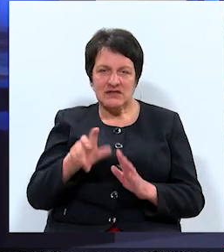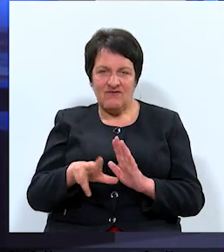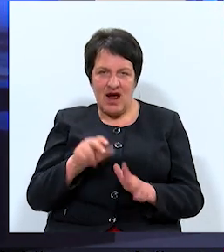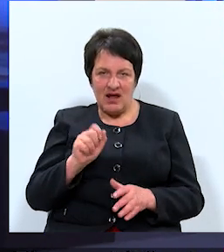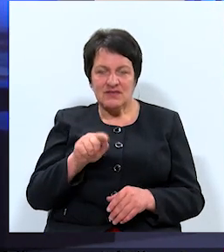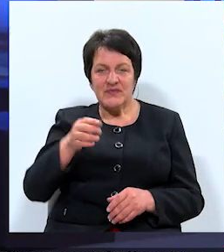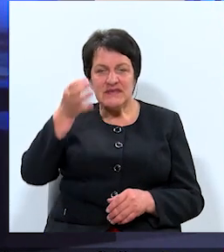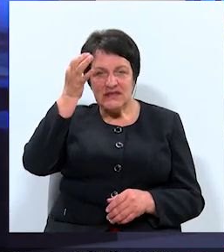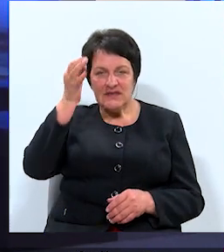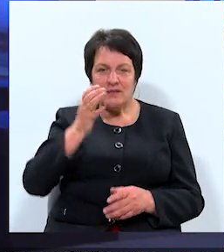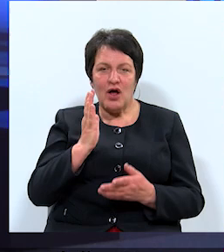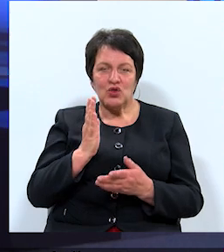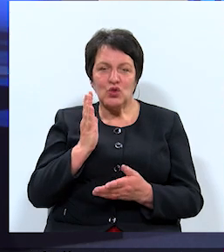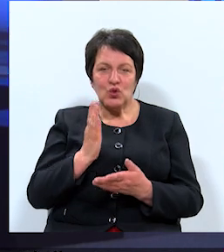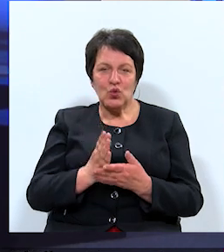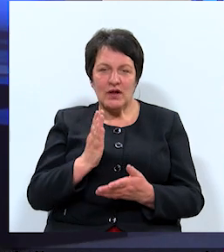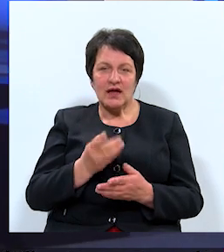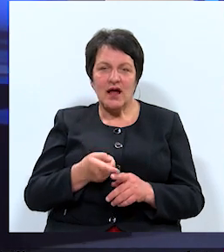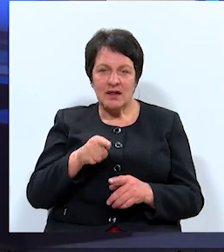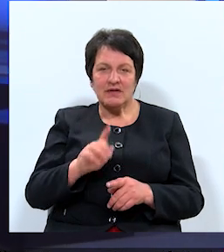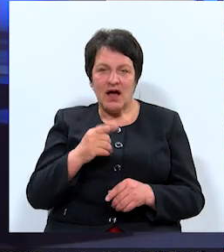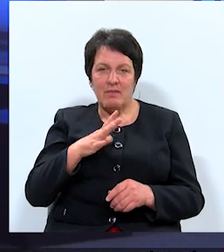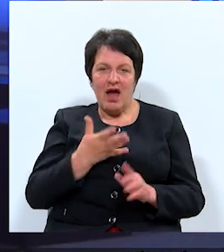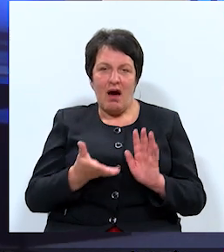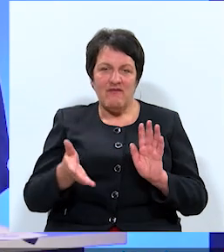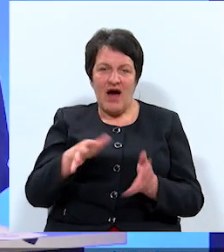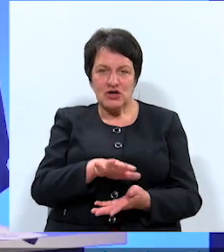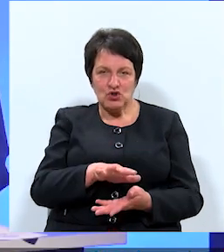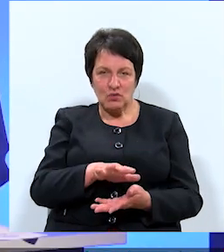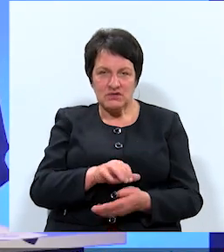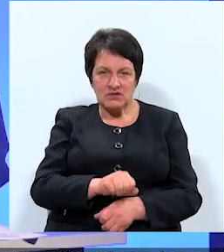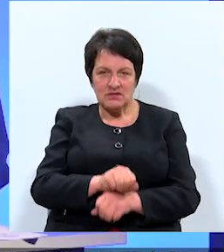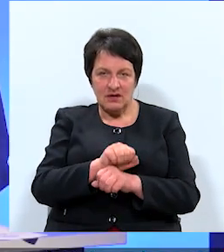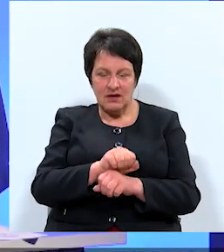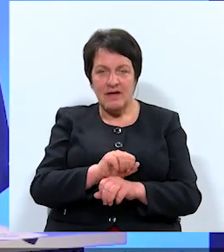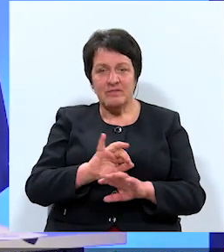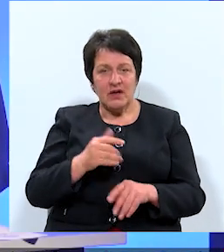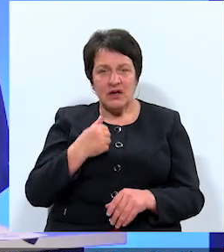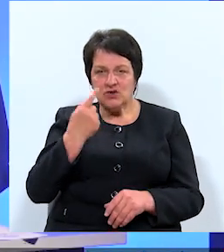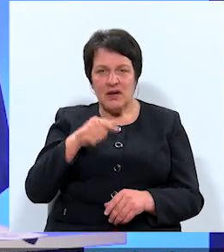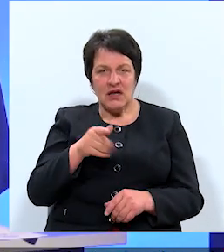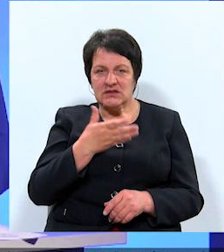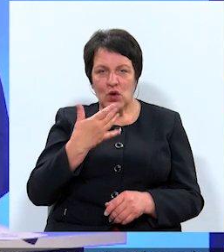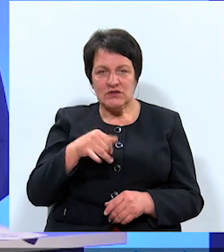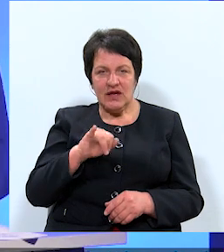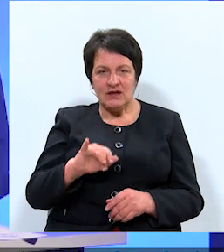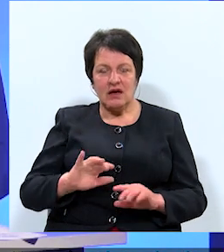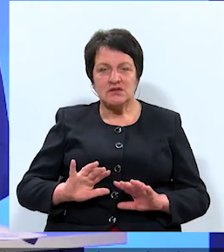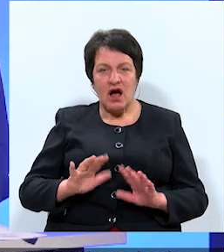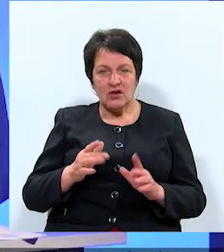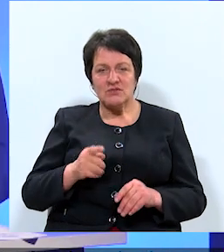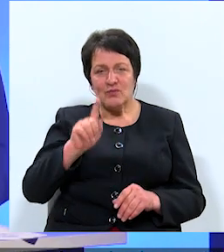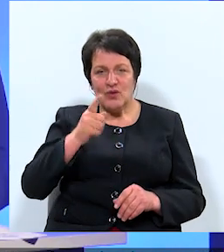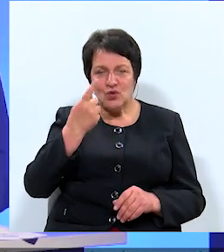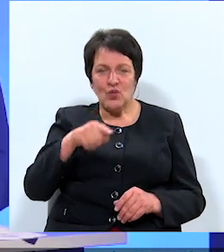Tas īstnībā notika tādēļ, kad notika apvērstums. Bet es domāju, ka tas nav sliktākais gadījums. Protams,